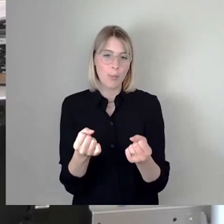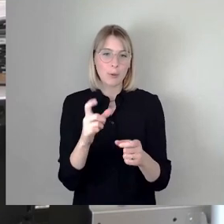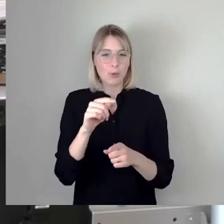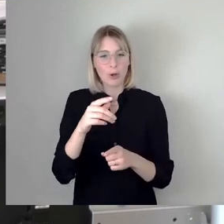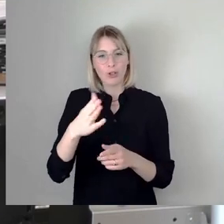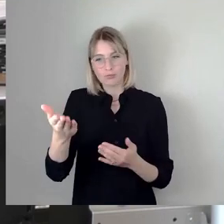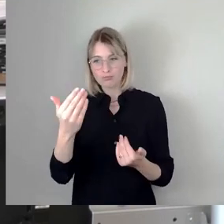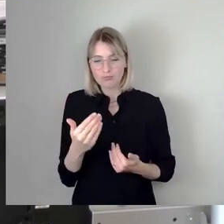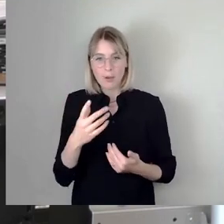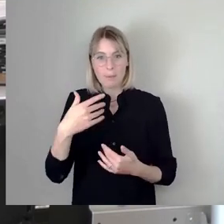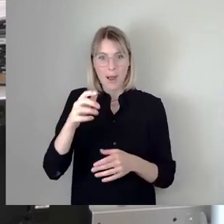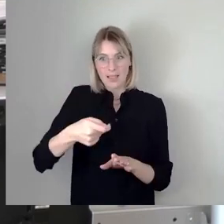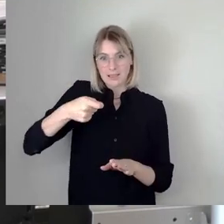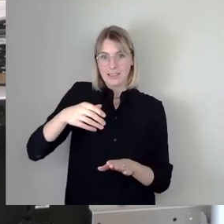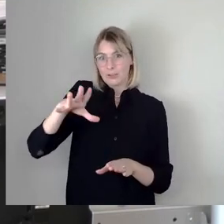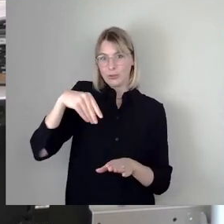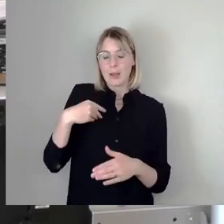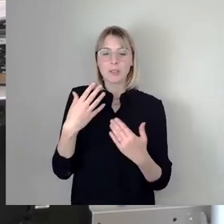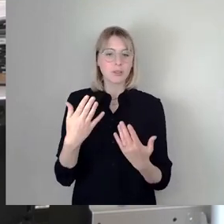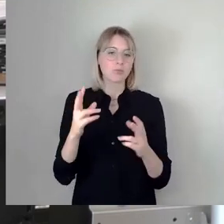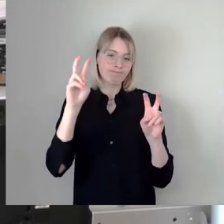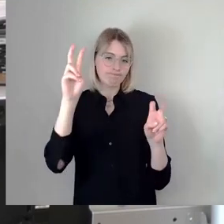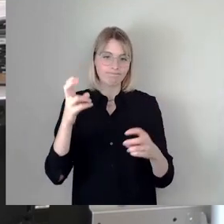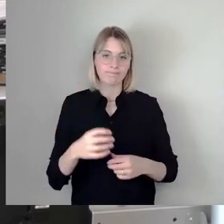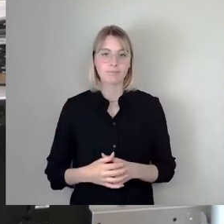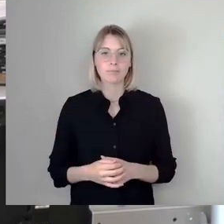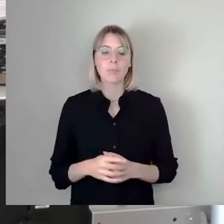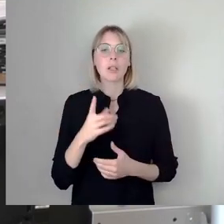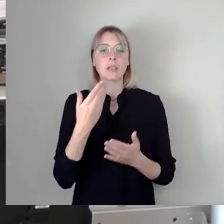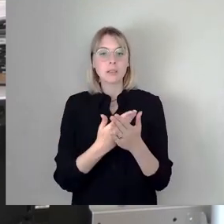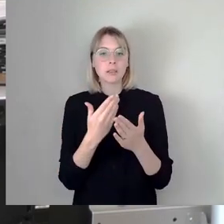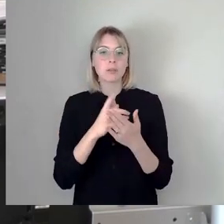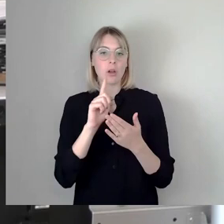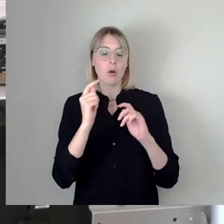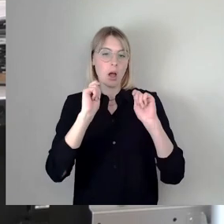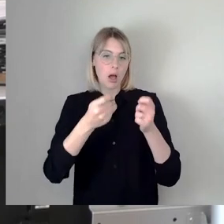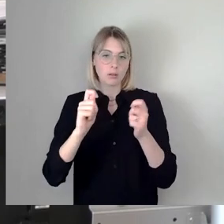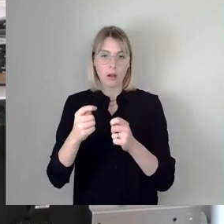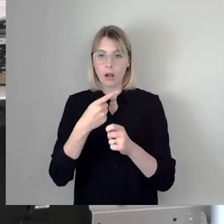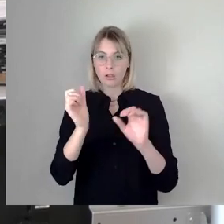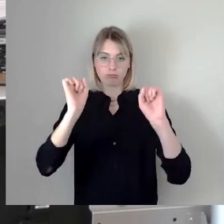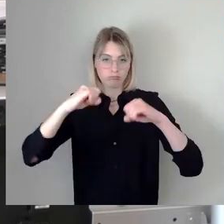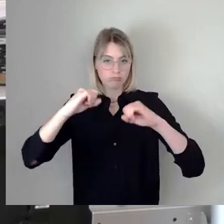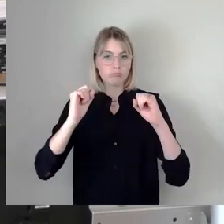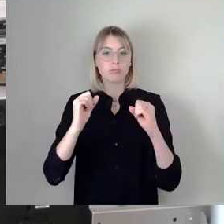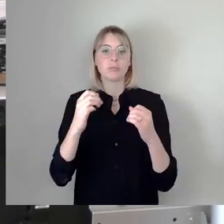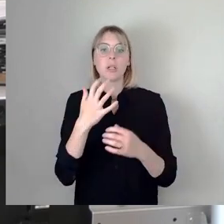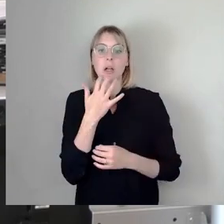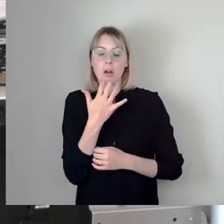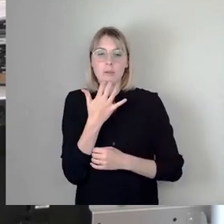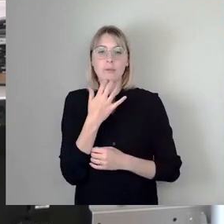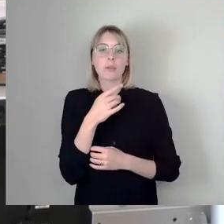tatsächlich so durchgeht. Wir werden den Anträgen soweit auch zustimmen und hoffen, dass dann